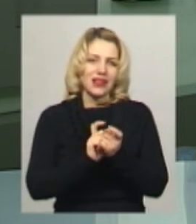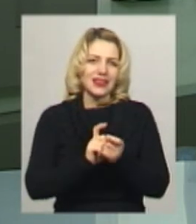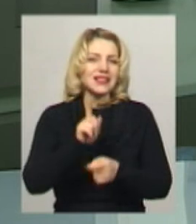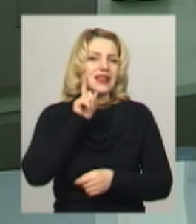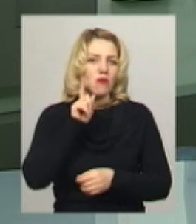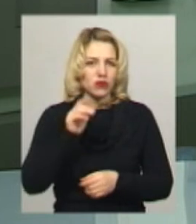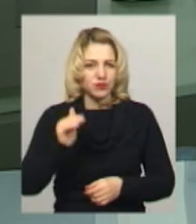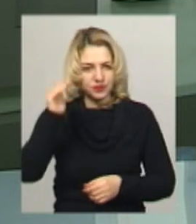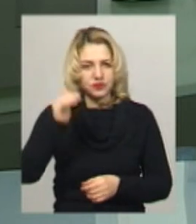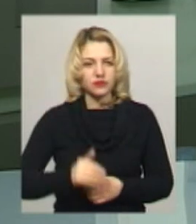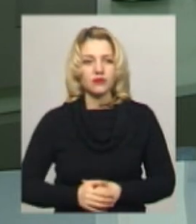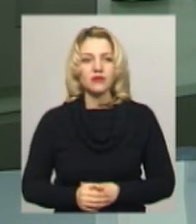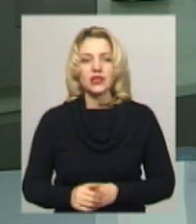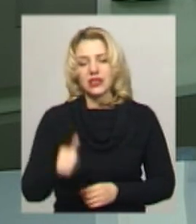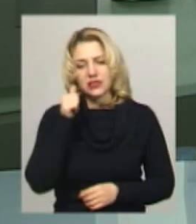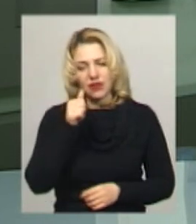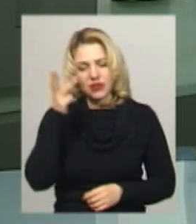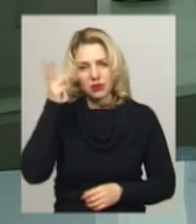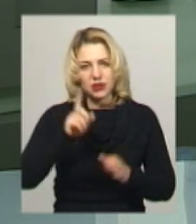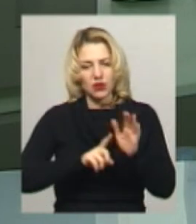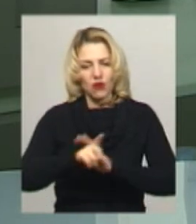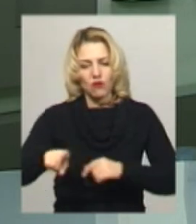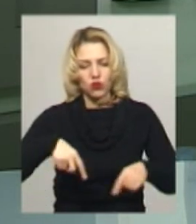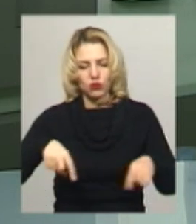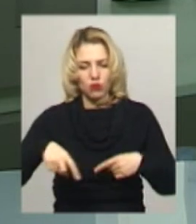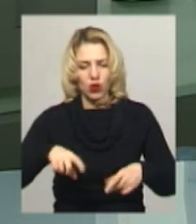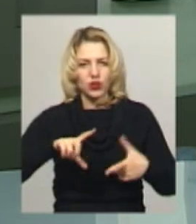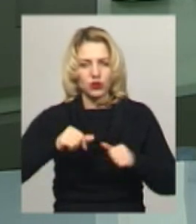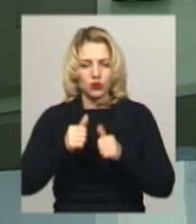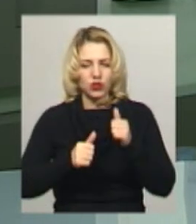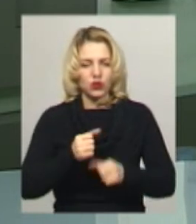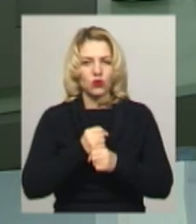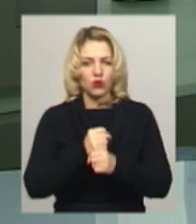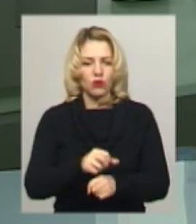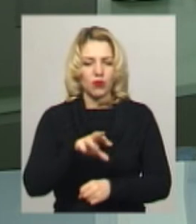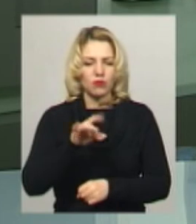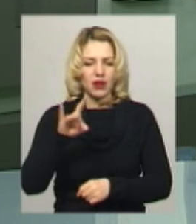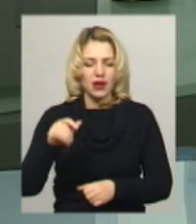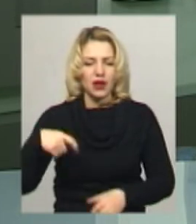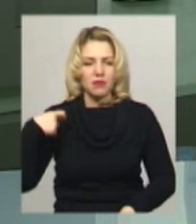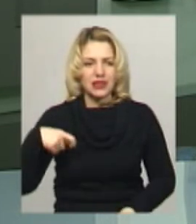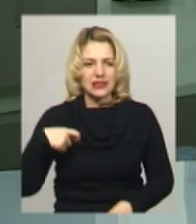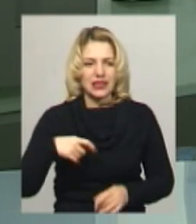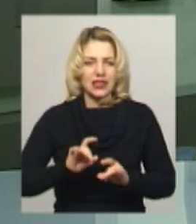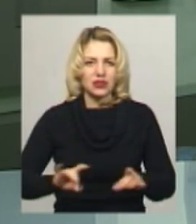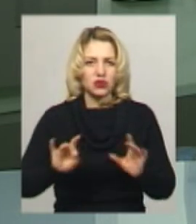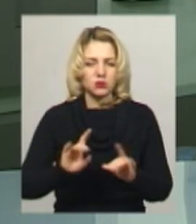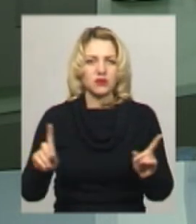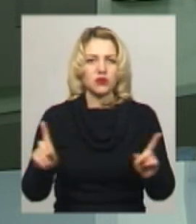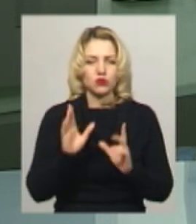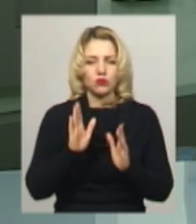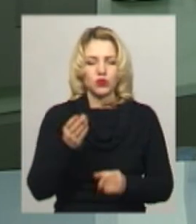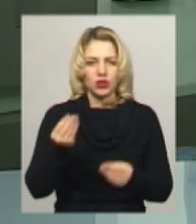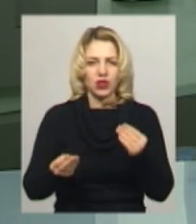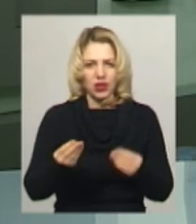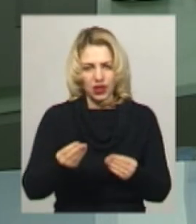І завтра Хмельницькому стартує футбольний турнір Кубок мера. Президент футбольного клубу «Поділля» Євген Бейдерман повідомив, гратимуть